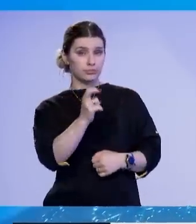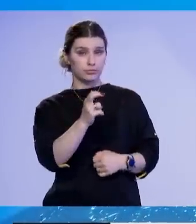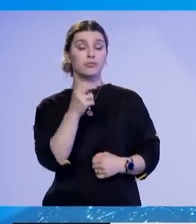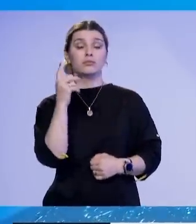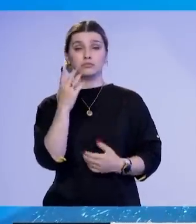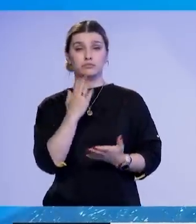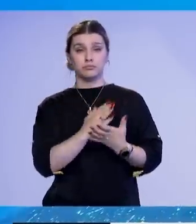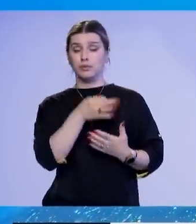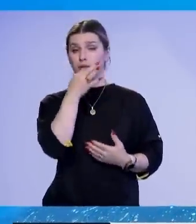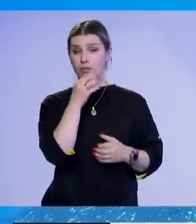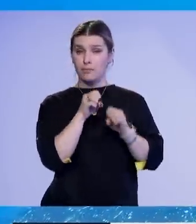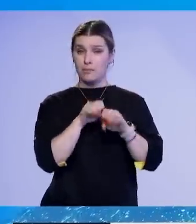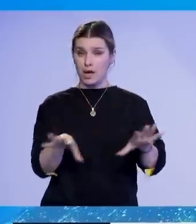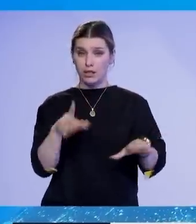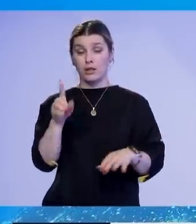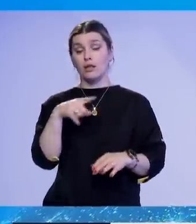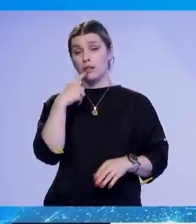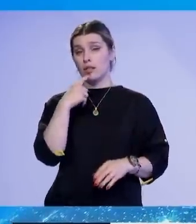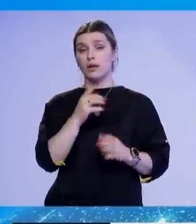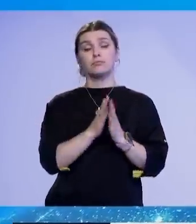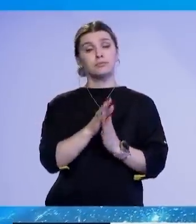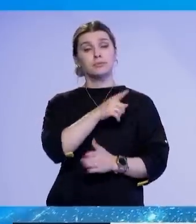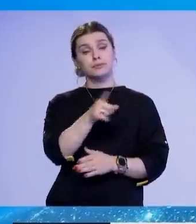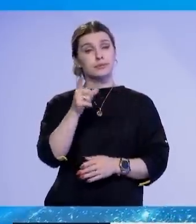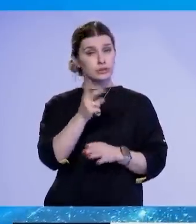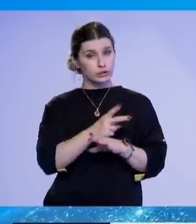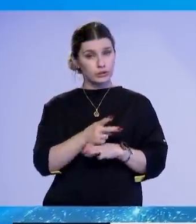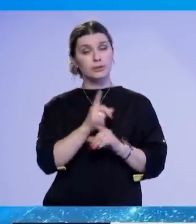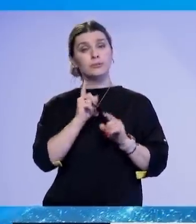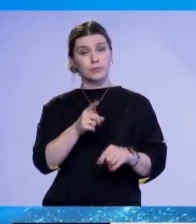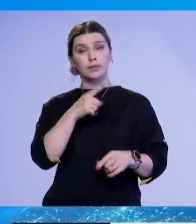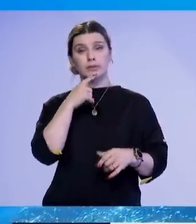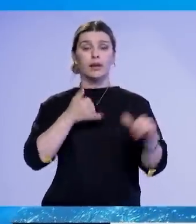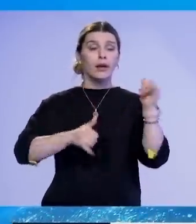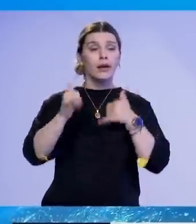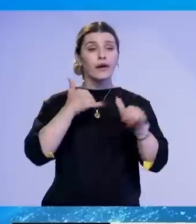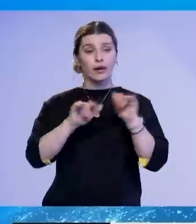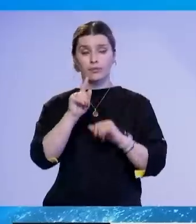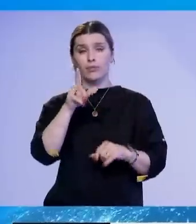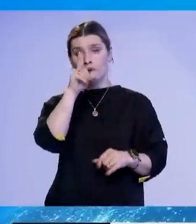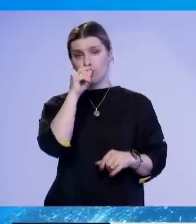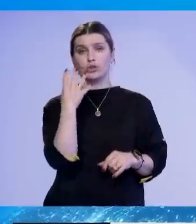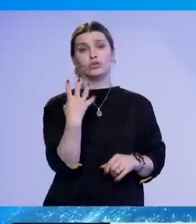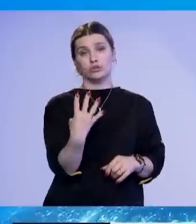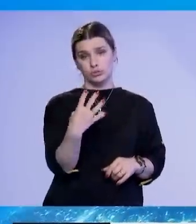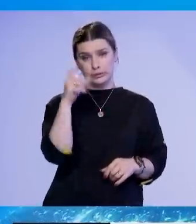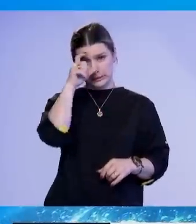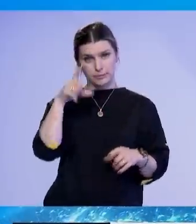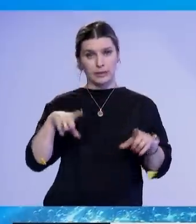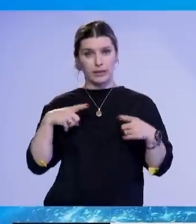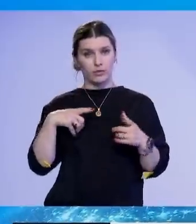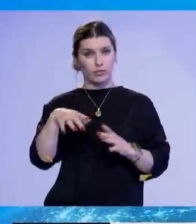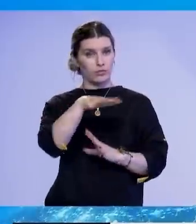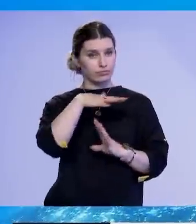komunikate për medje u bëhet thirje shtetasve të sajt të shmangin udhëtimet në katër komunat të banuara me shumit serbe